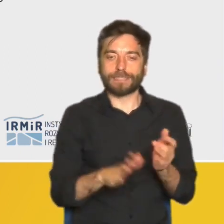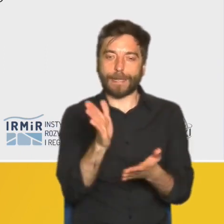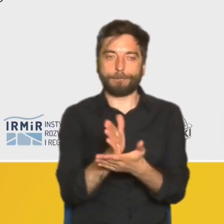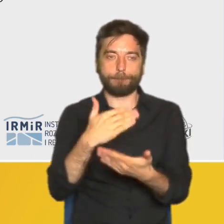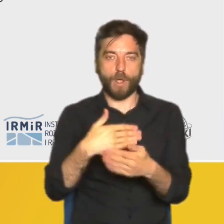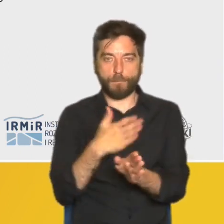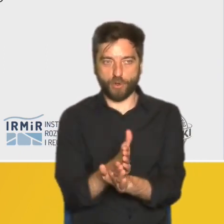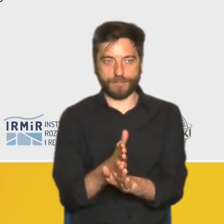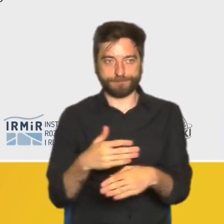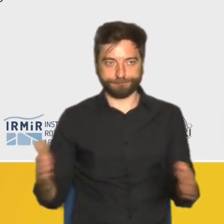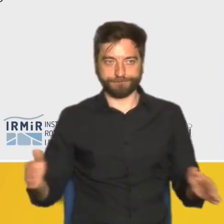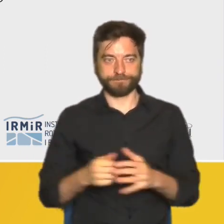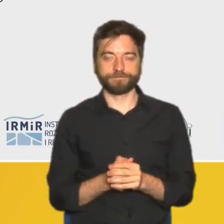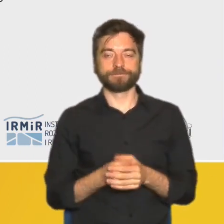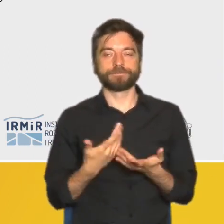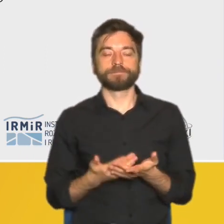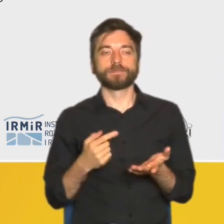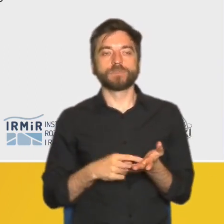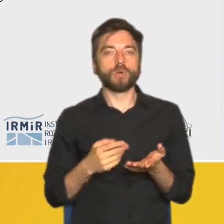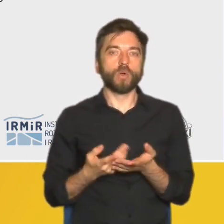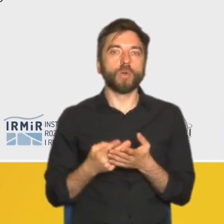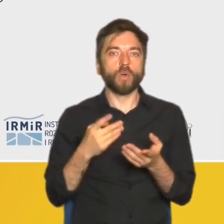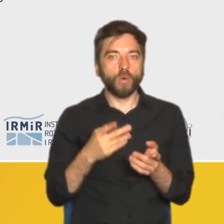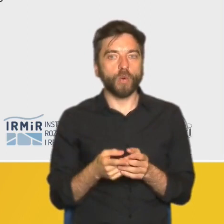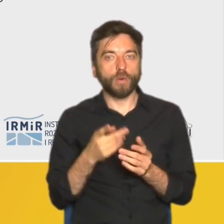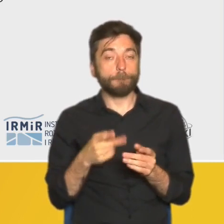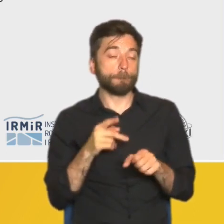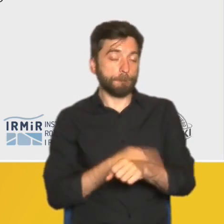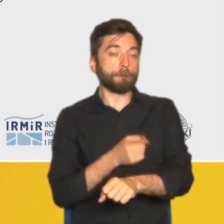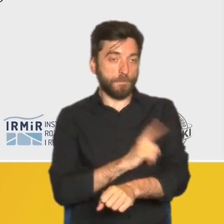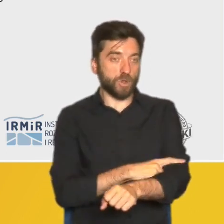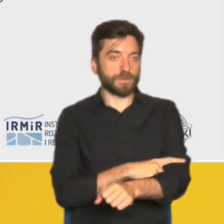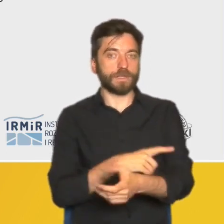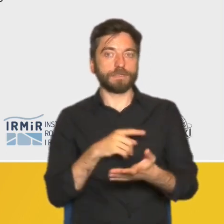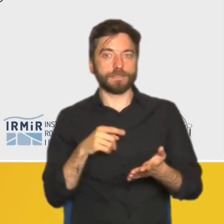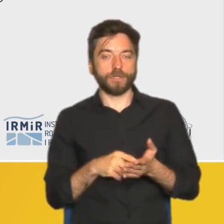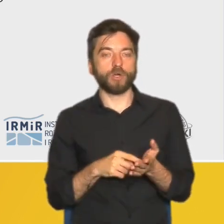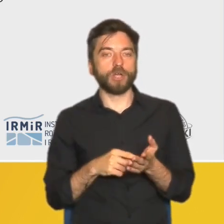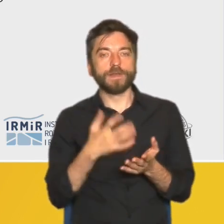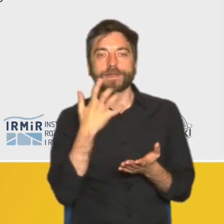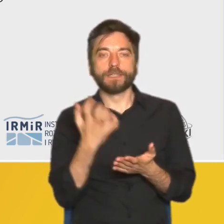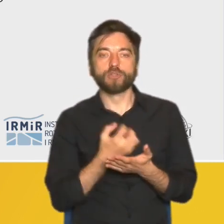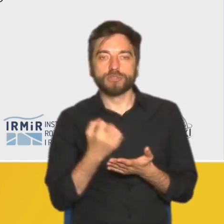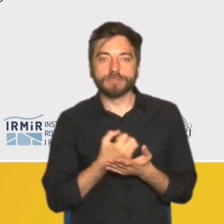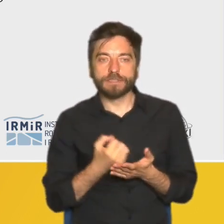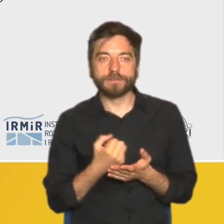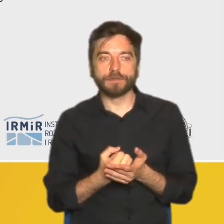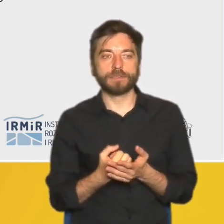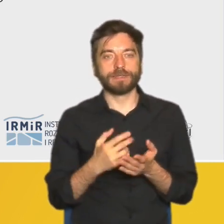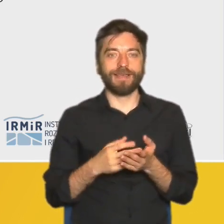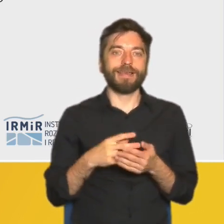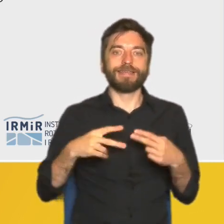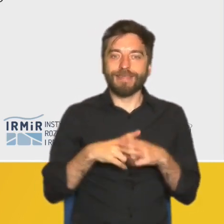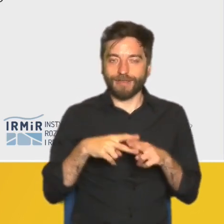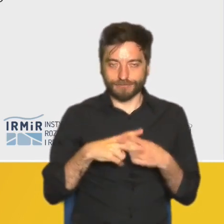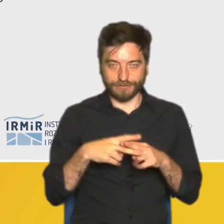pewnym takim ciekawym ustaleniem, głównie tutaj odwołuję się do przykładu Poznania, było wykorzystywanie narzędzi metropolitalnych do